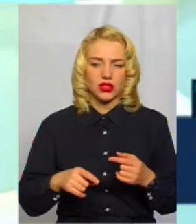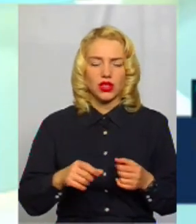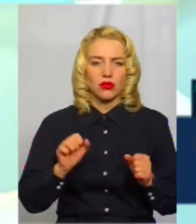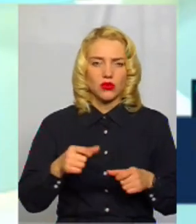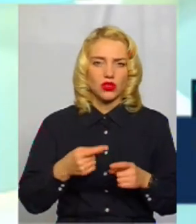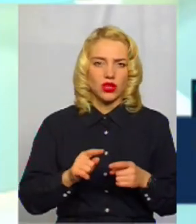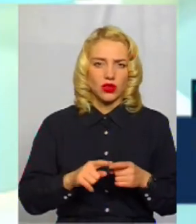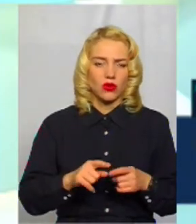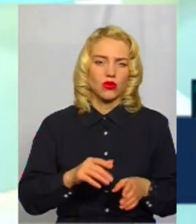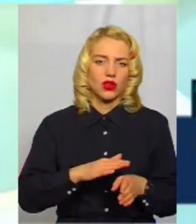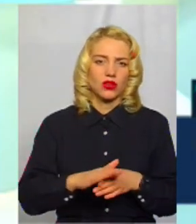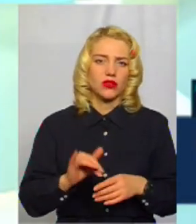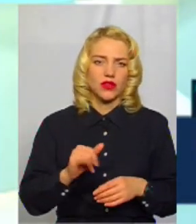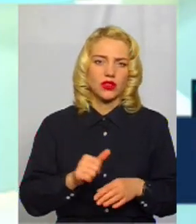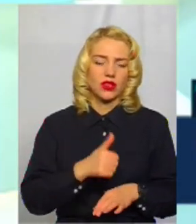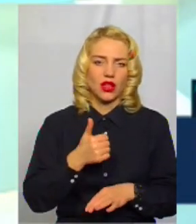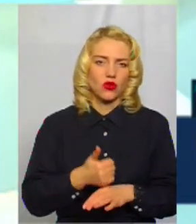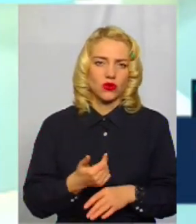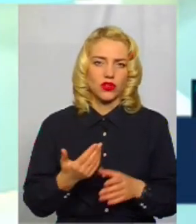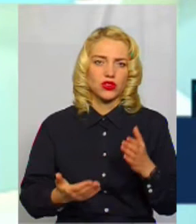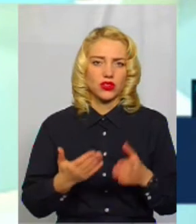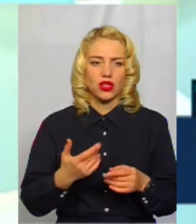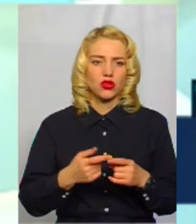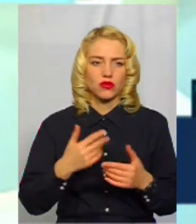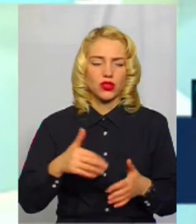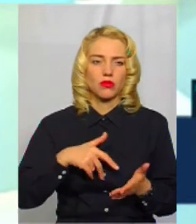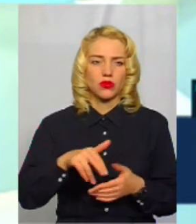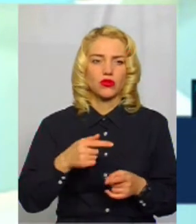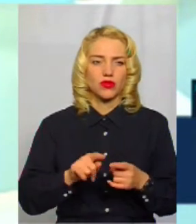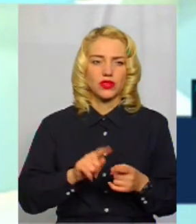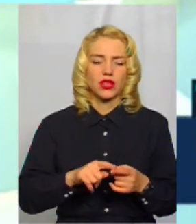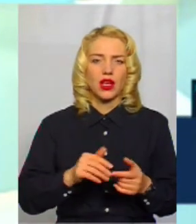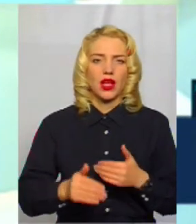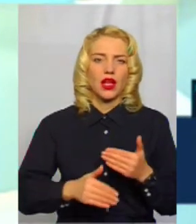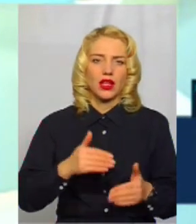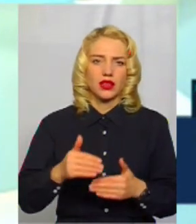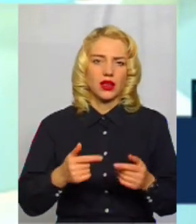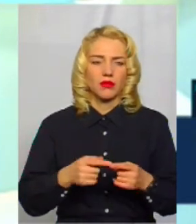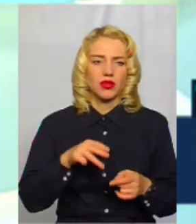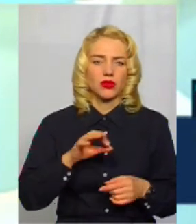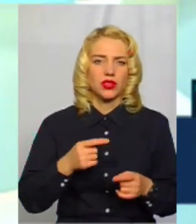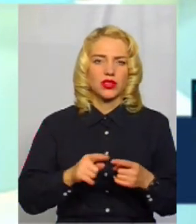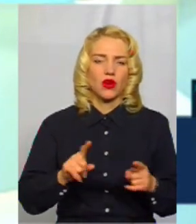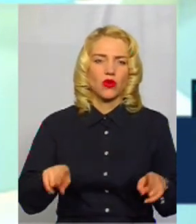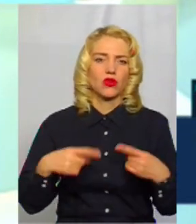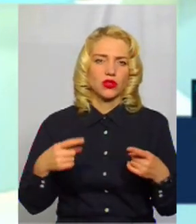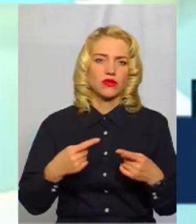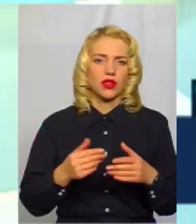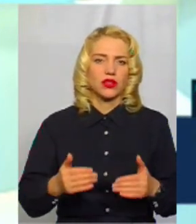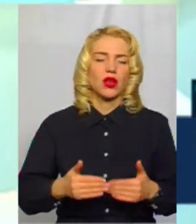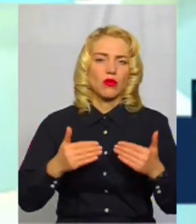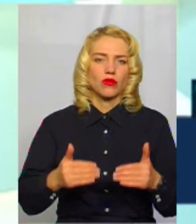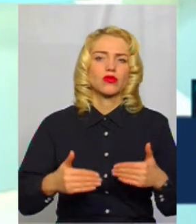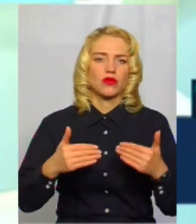реалізувати. І найголовніше з усього, якщо він вже пройшов ці всі етапи, це організувати просування свого